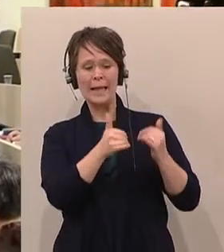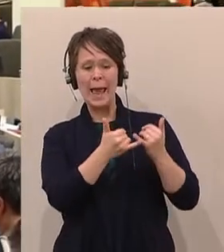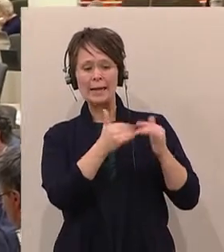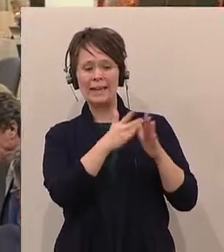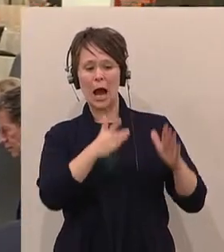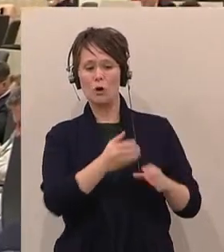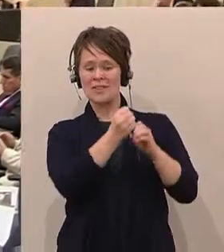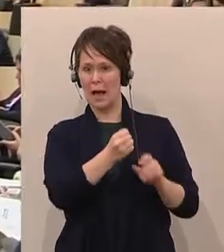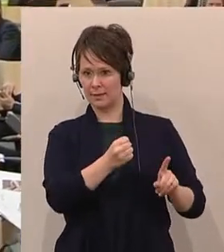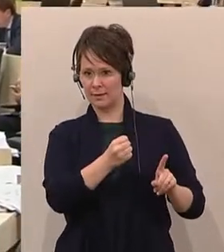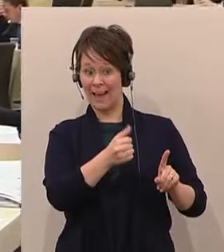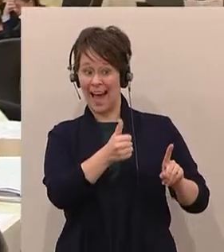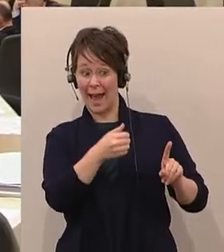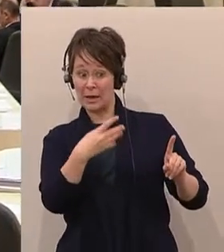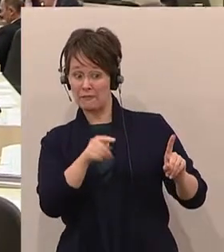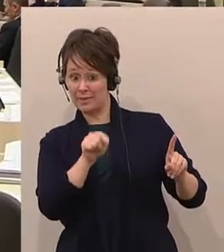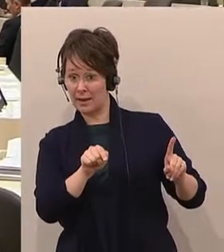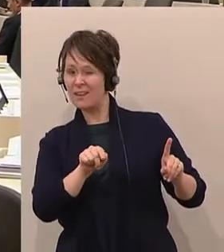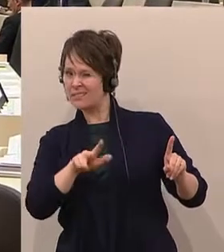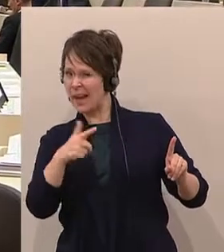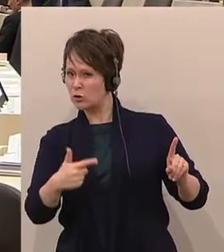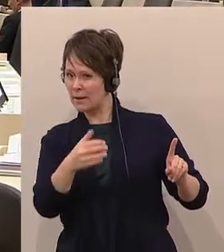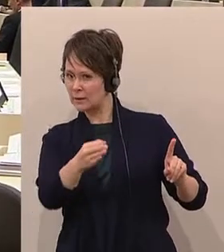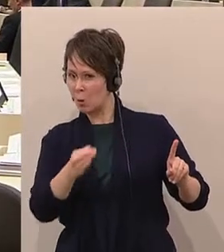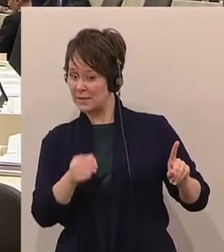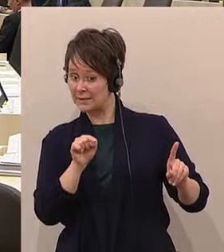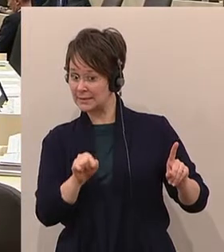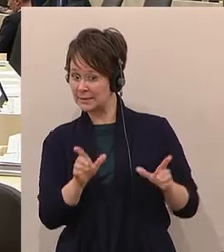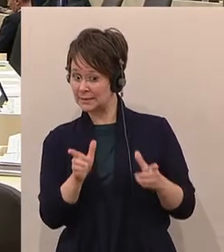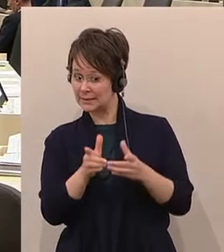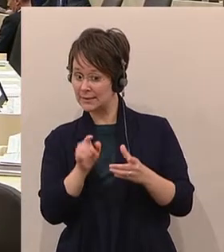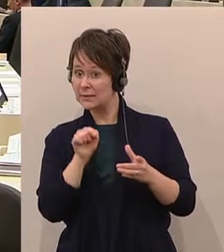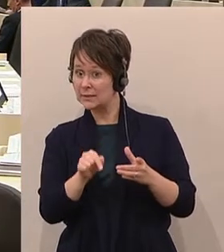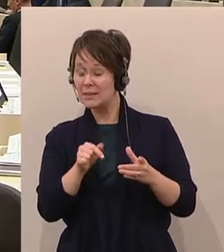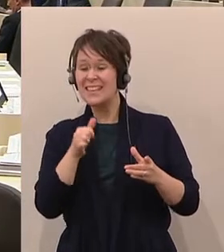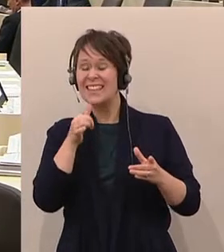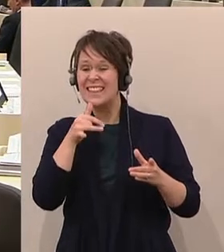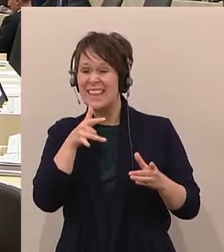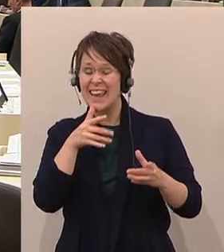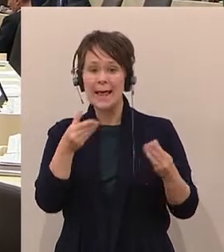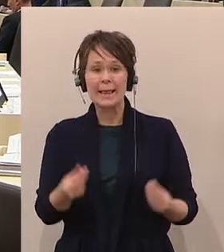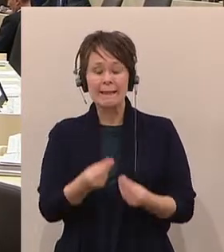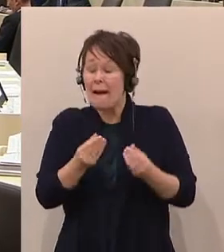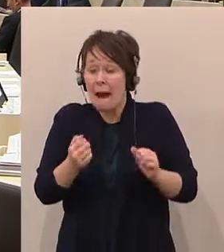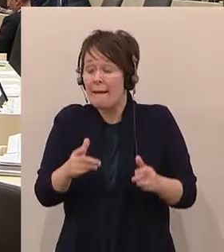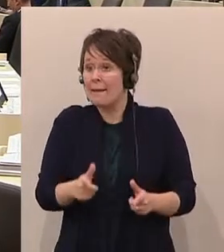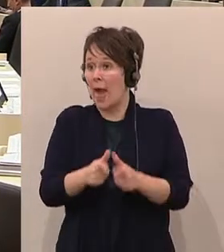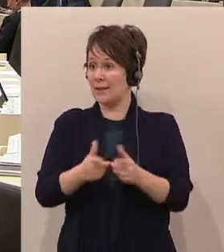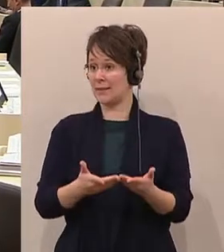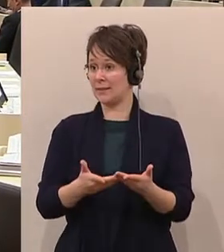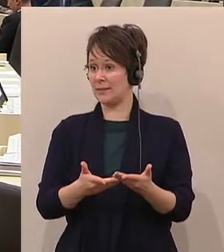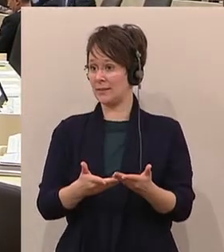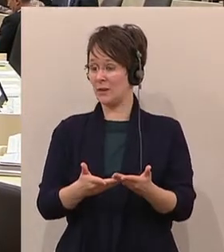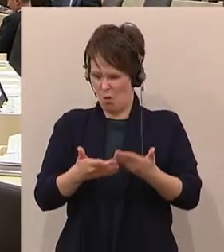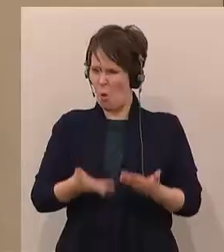sprich 23 Prozent, können sich diese Dinge des täglichen Lebens nicht mehr leisten, die wir hier auch schon